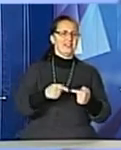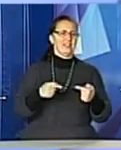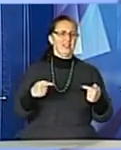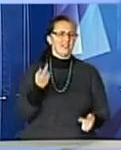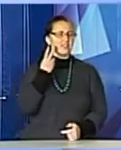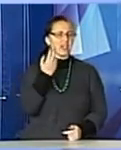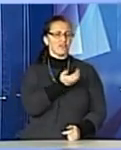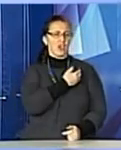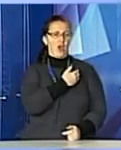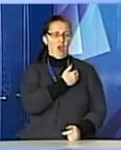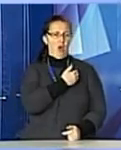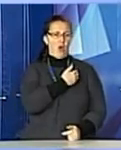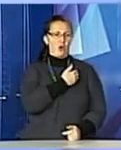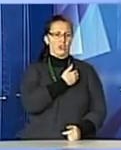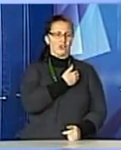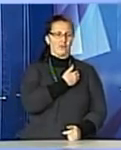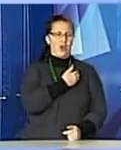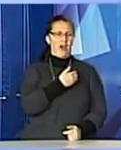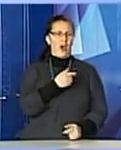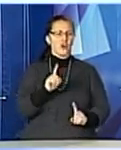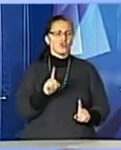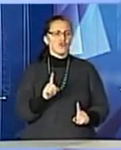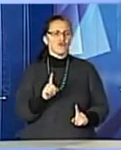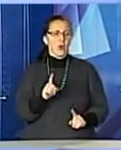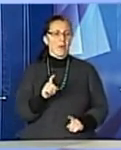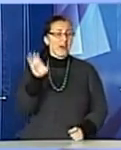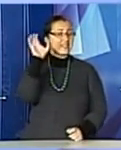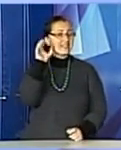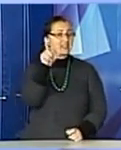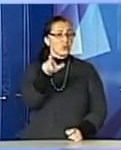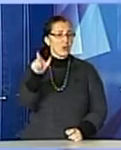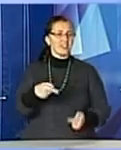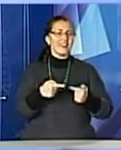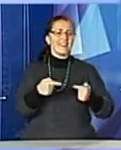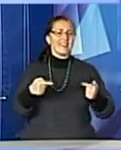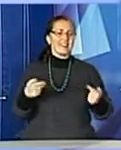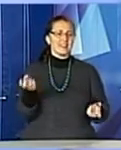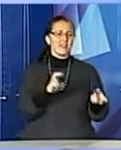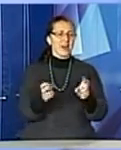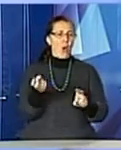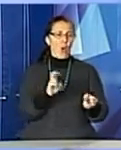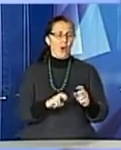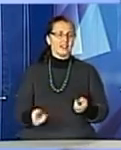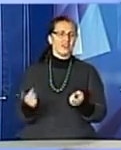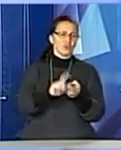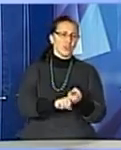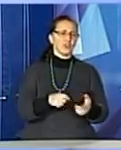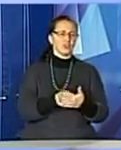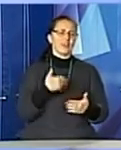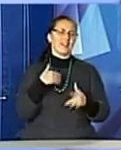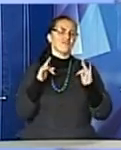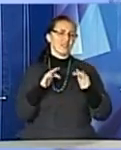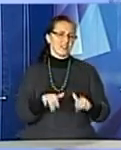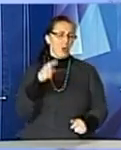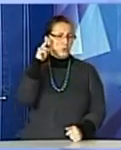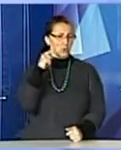хочемо і прагнемо до того, щоб слухачі різні приходили і долучалися до наших імпрес. І,